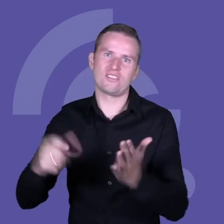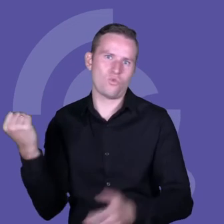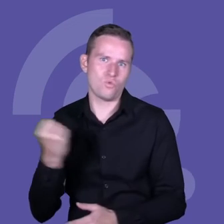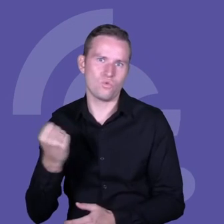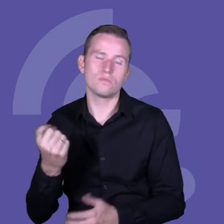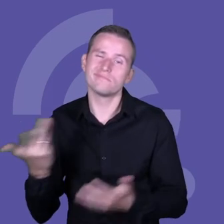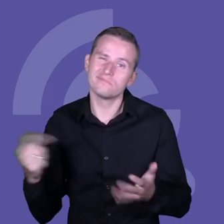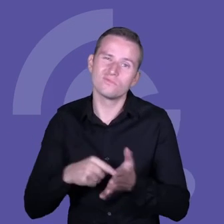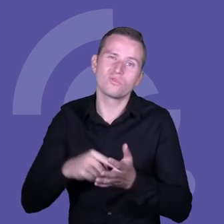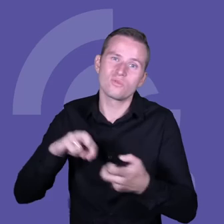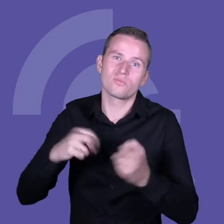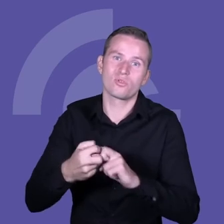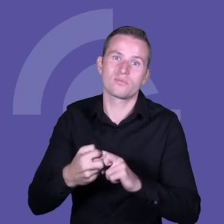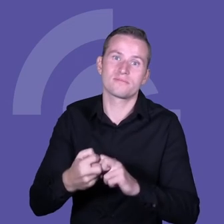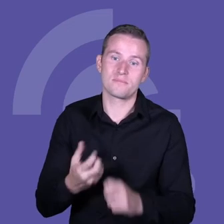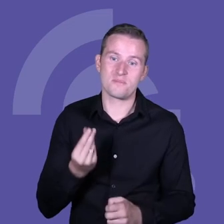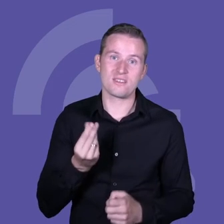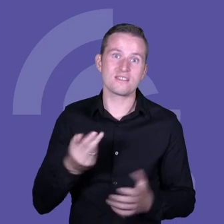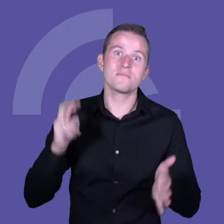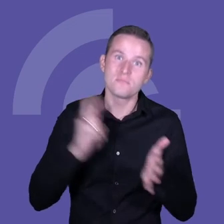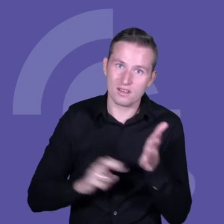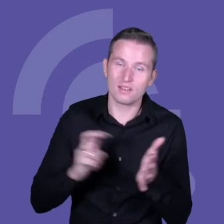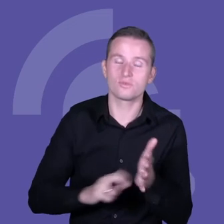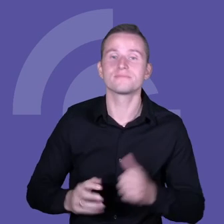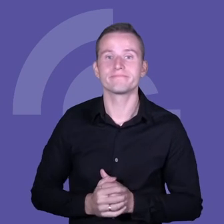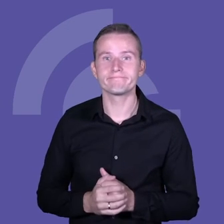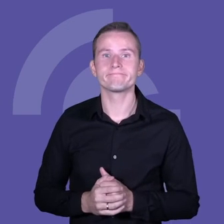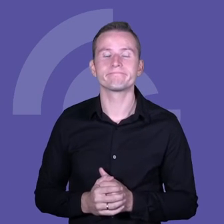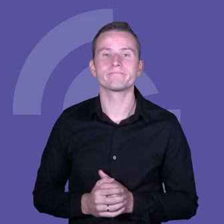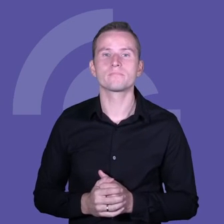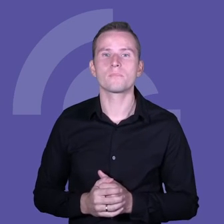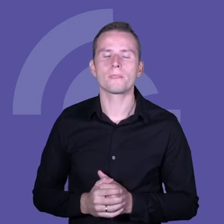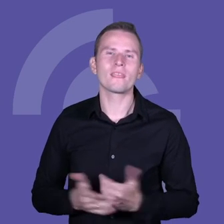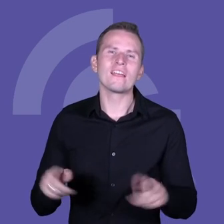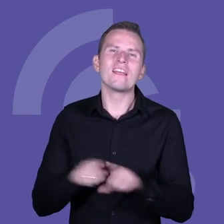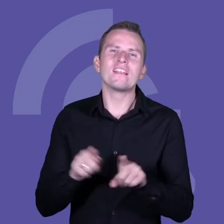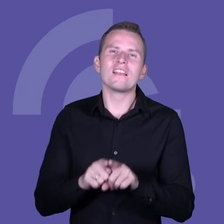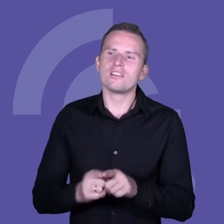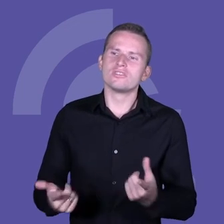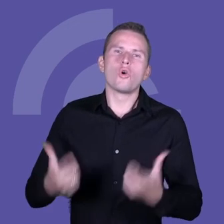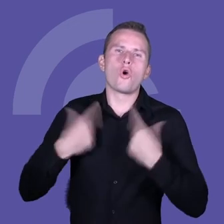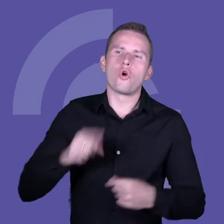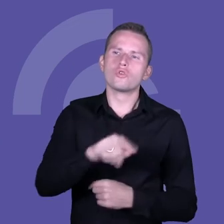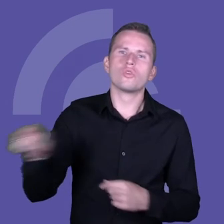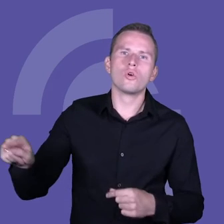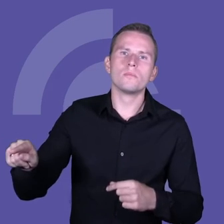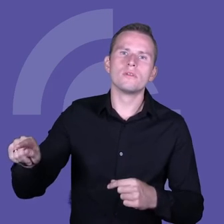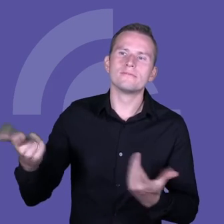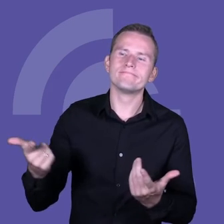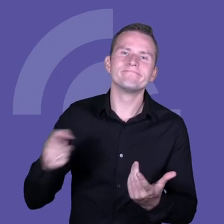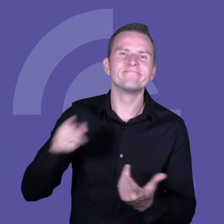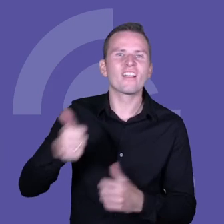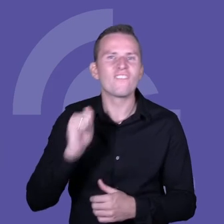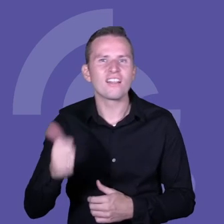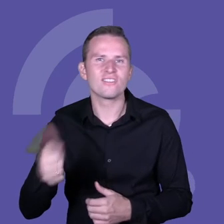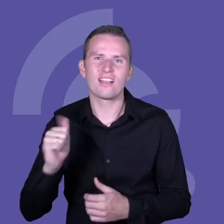ta cecha, która go ogranicza, żeby pójść w tym kierunku. Brak odpowiednio wykwalifikowanego personelu, przepisy